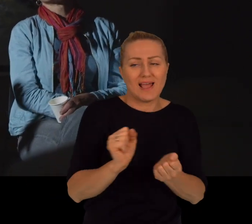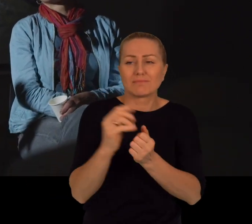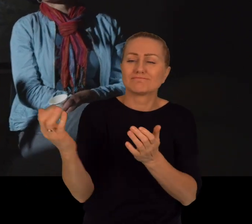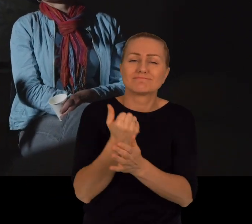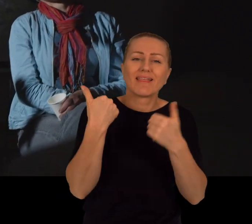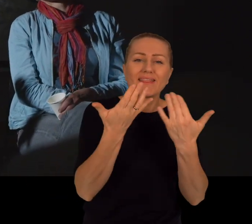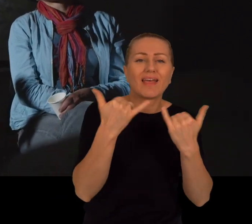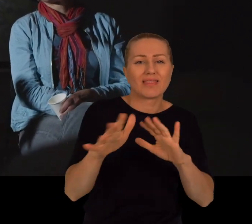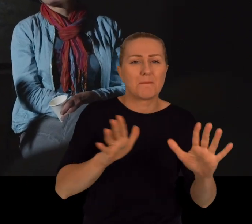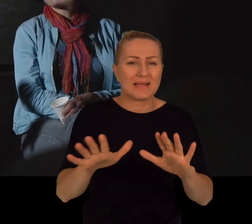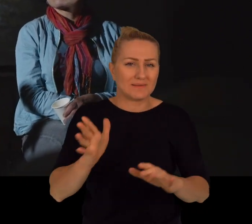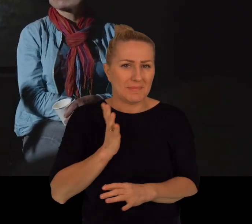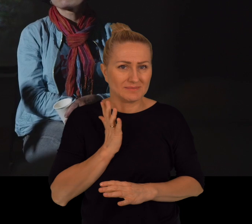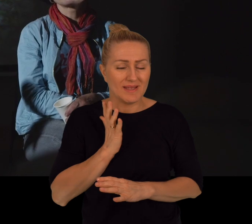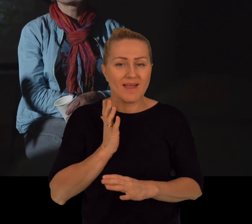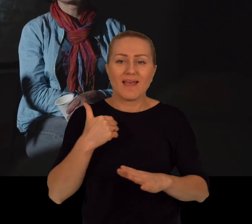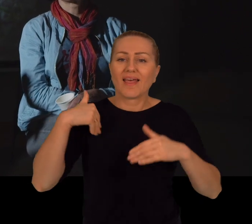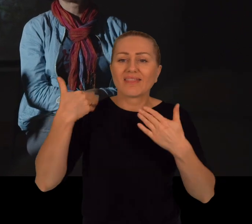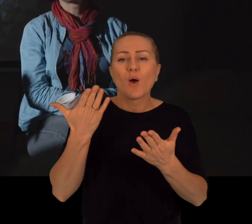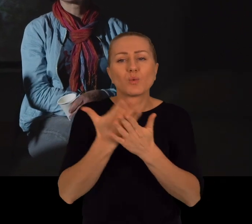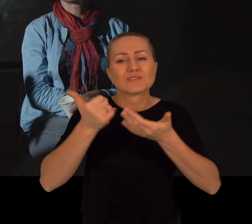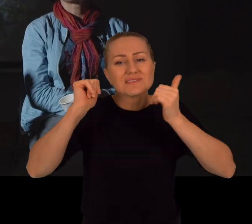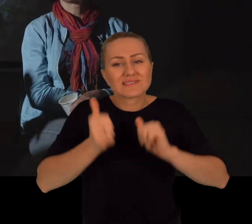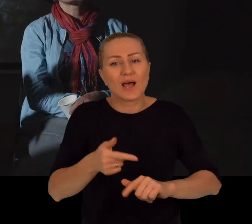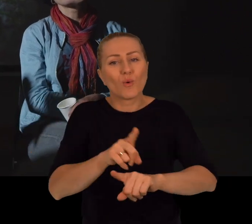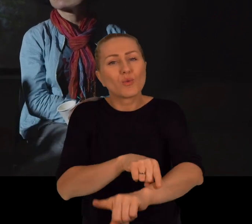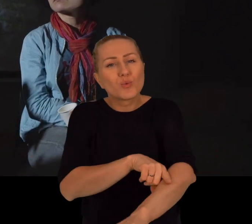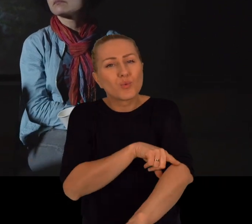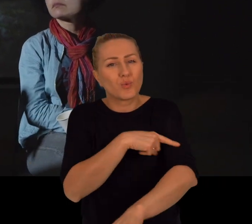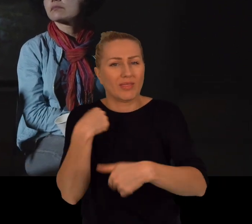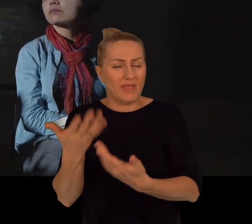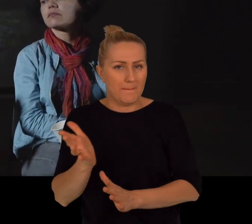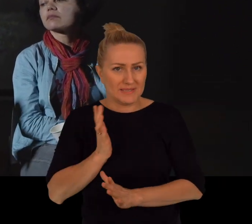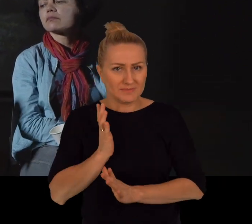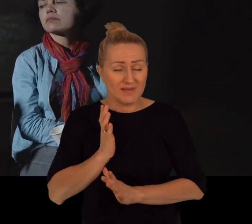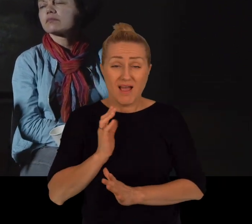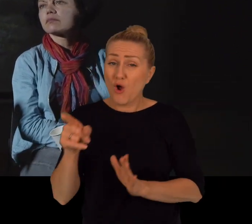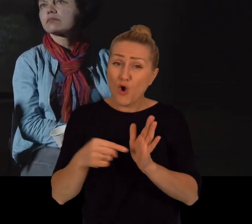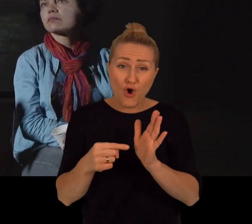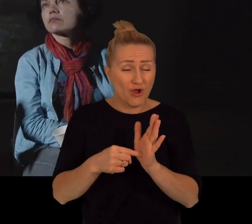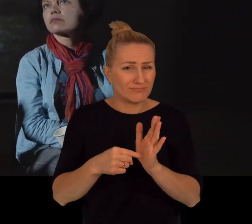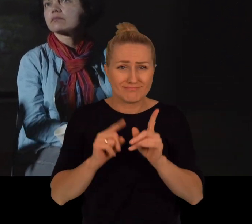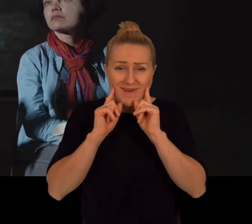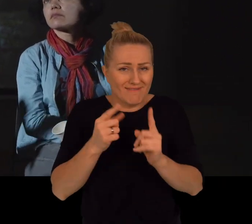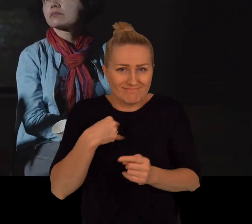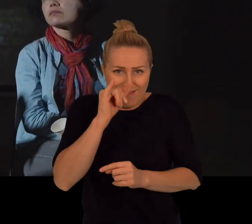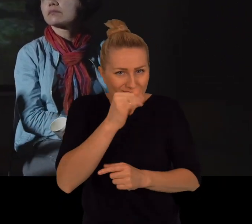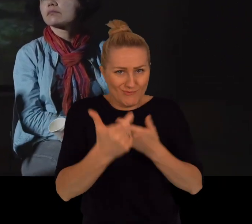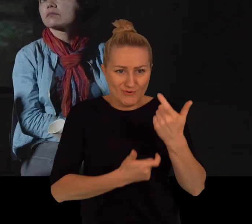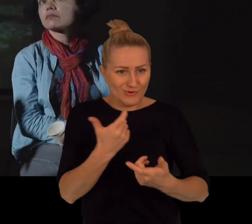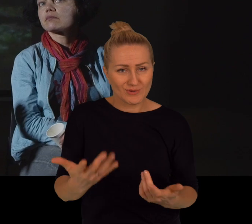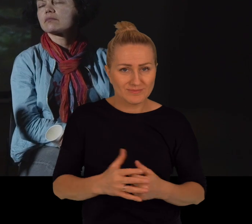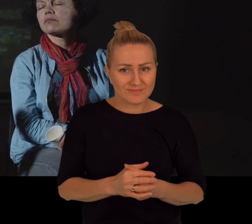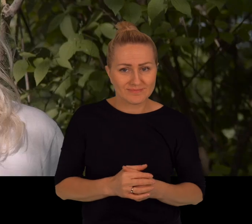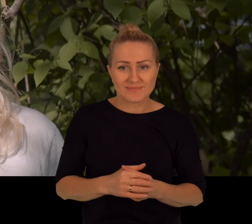miejsce i zapewnić jej długotrwałe, stabilne bezpieczeństwo. To jest coś, czego nie możemy